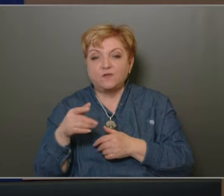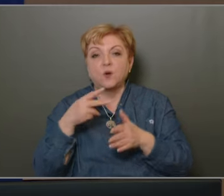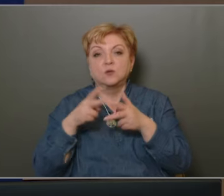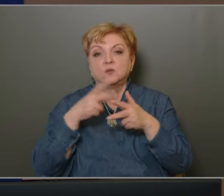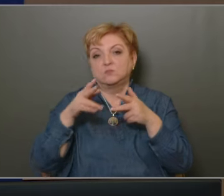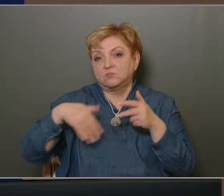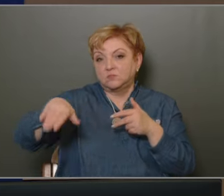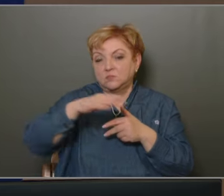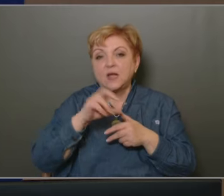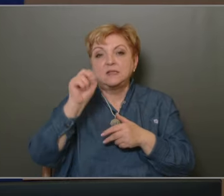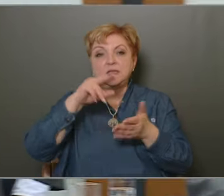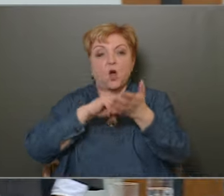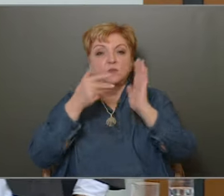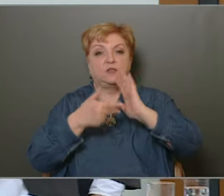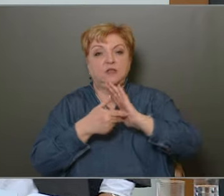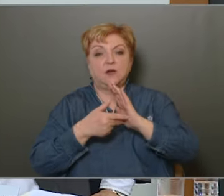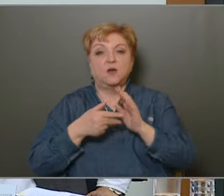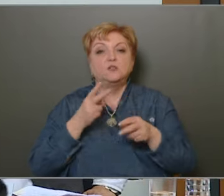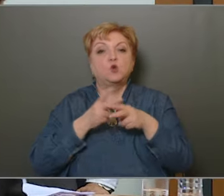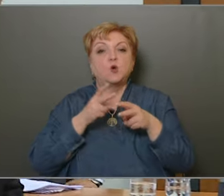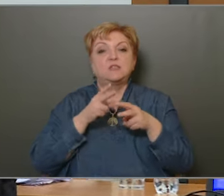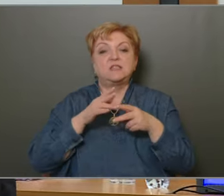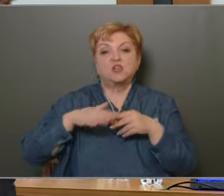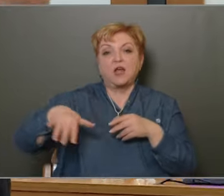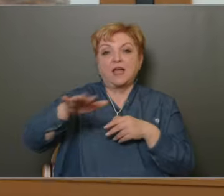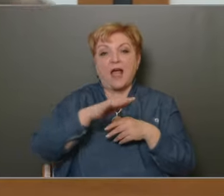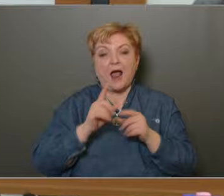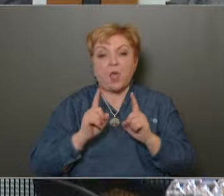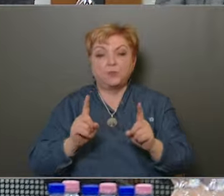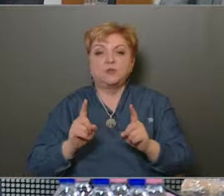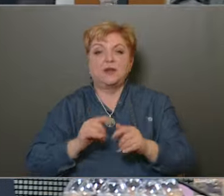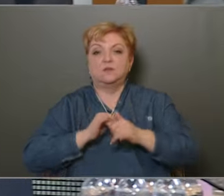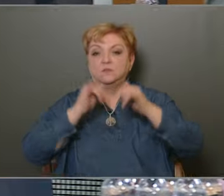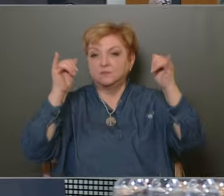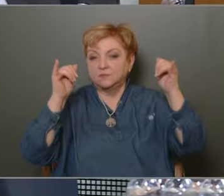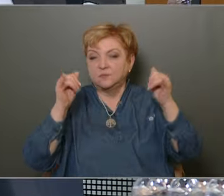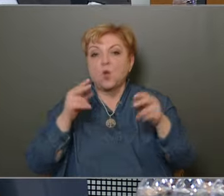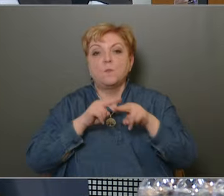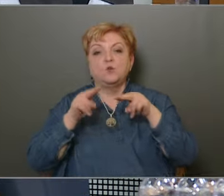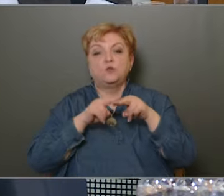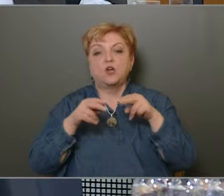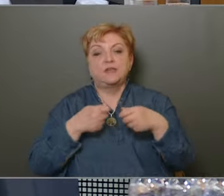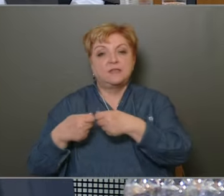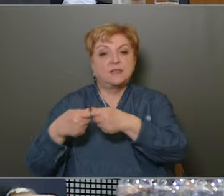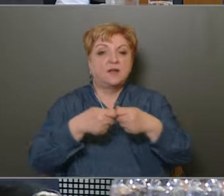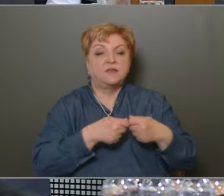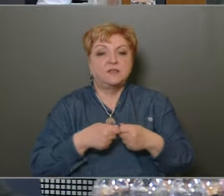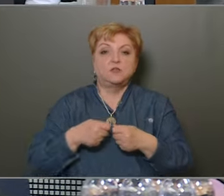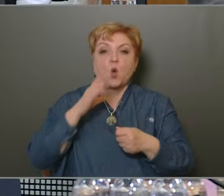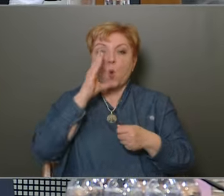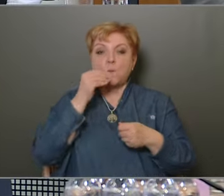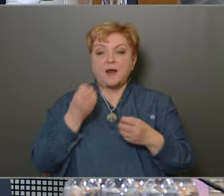köztisztasági diviziója 13. kerületi köztisztasági állapotajavítása a javítása érdeklően készített műzöki szervezési